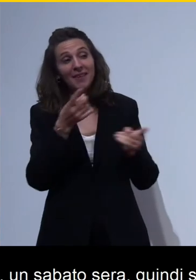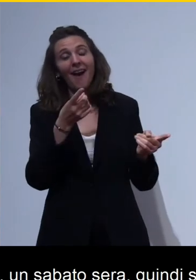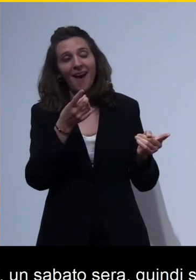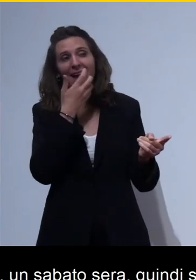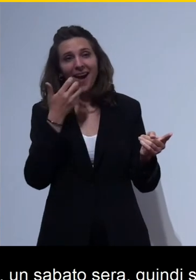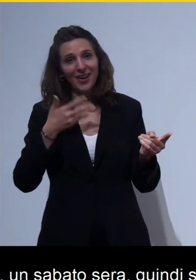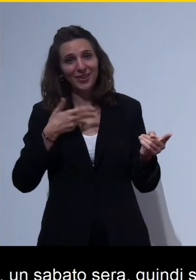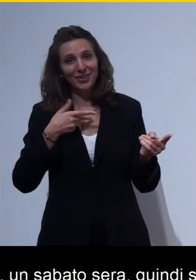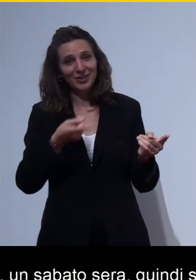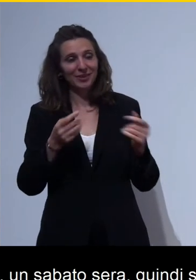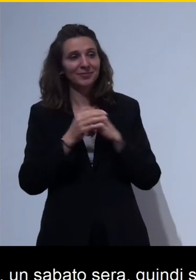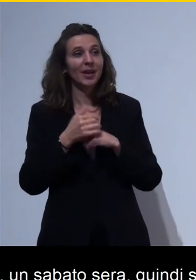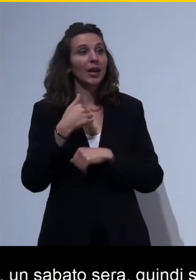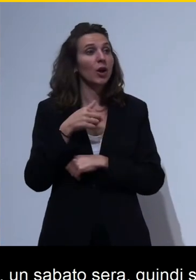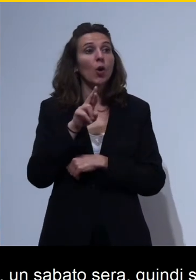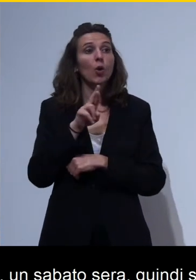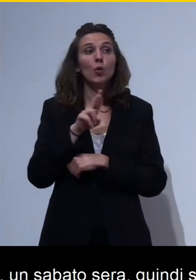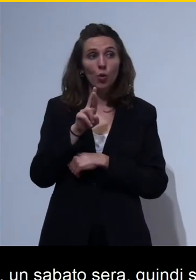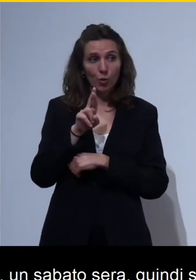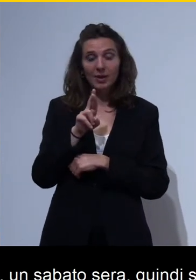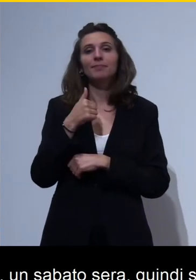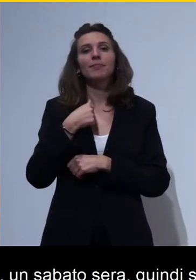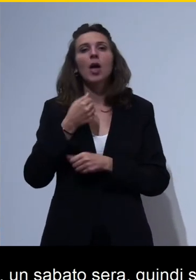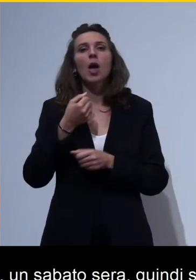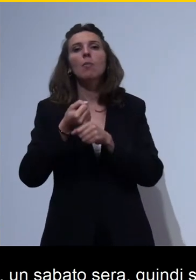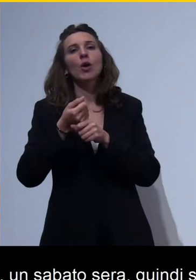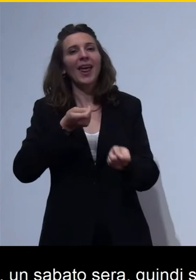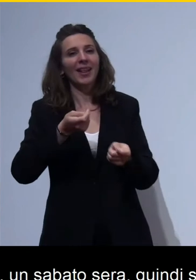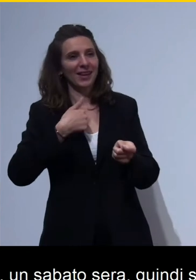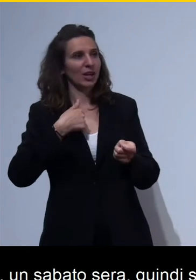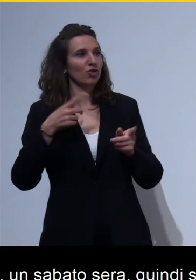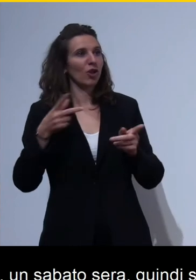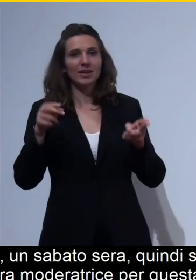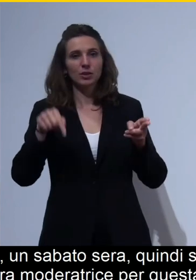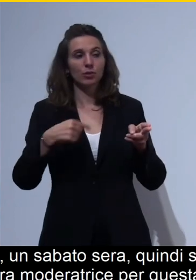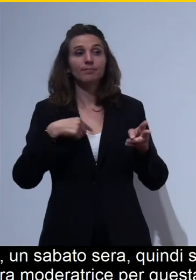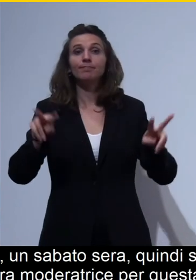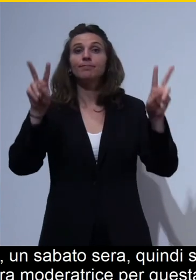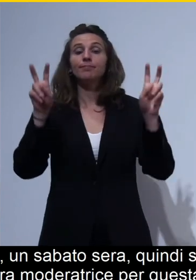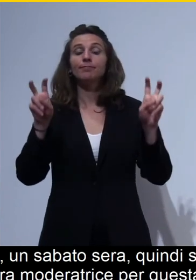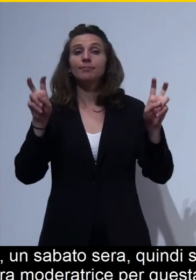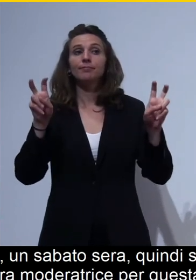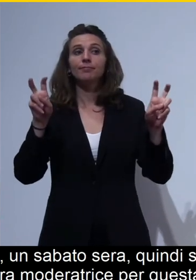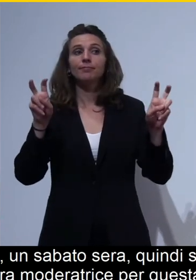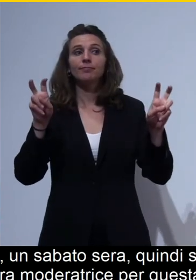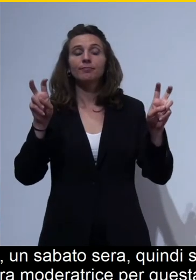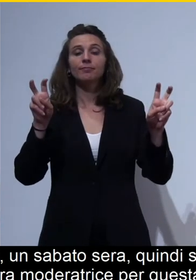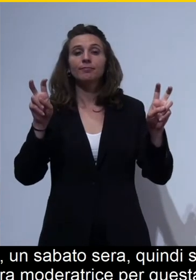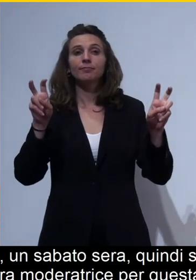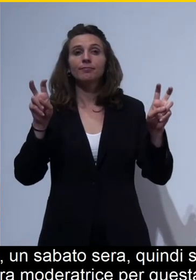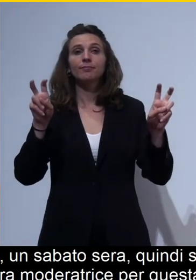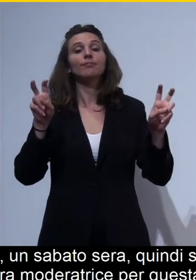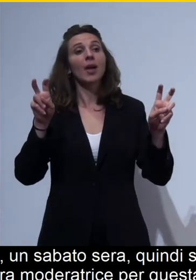sono Ruby e sarò la vostra moderatrice per questa sessione, questa sessione è intitolata fare presentazioni